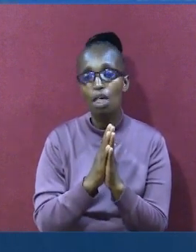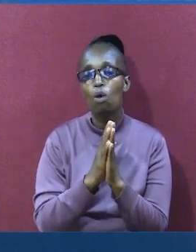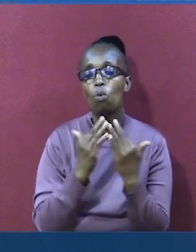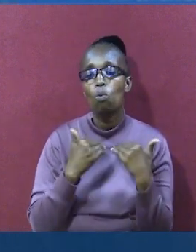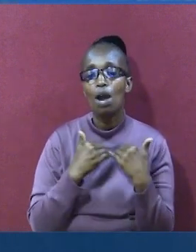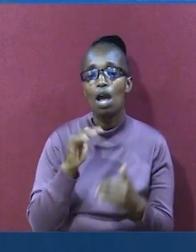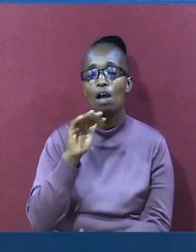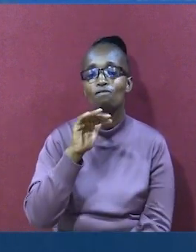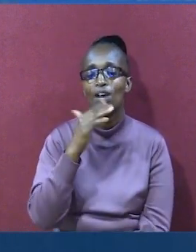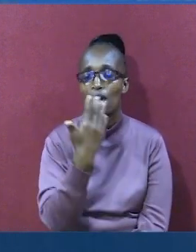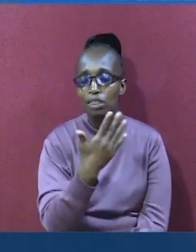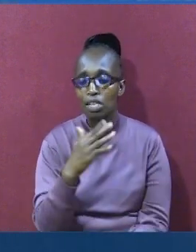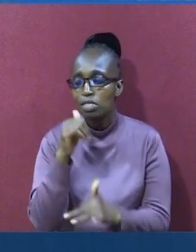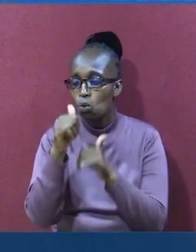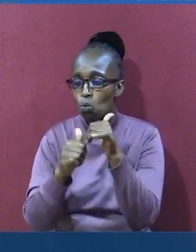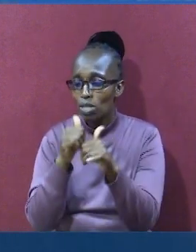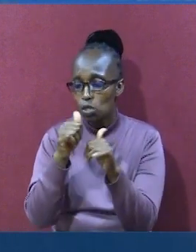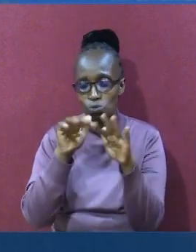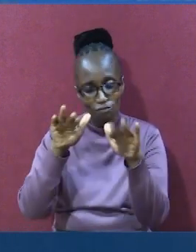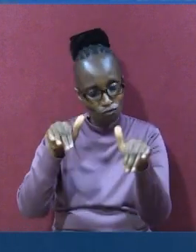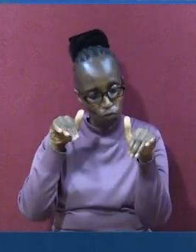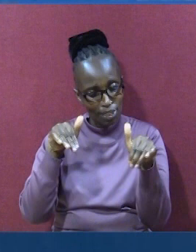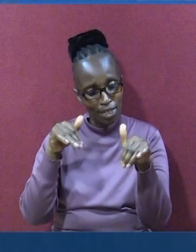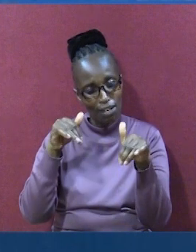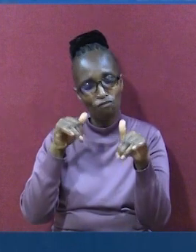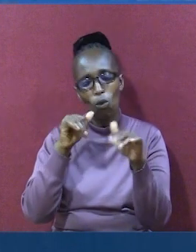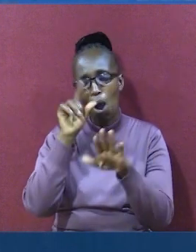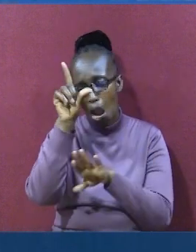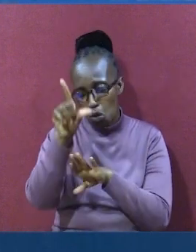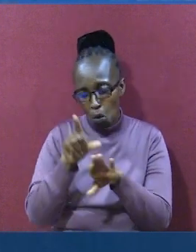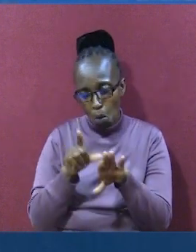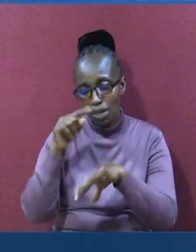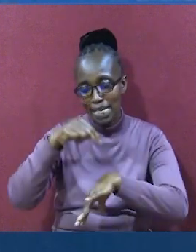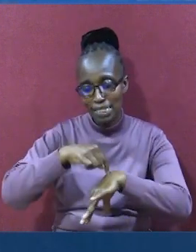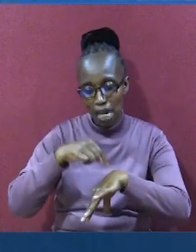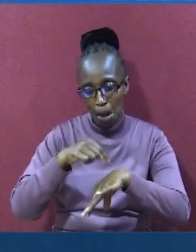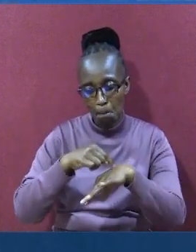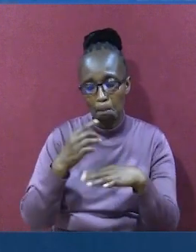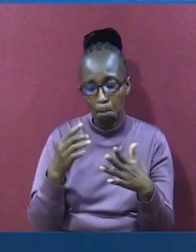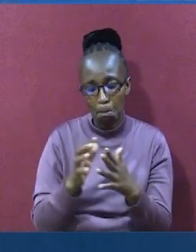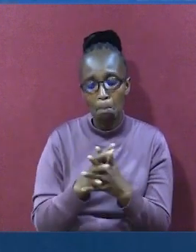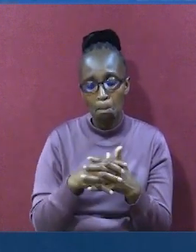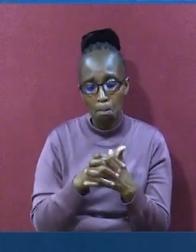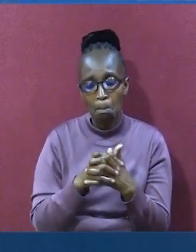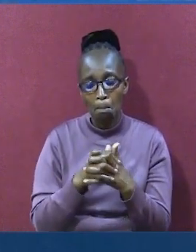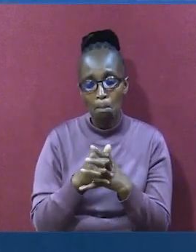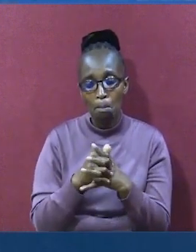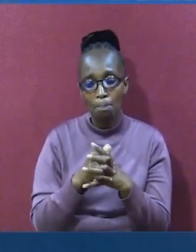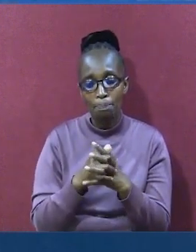Ambae kuna mambo ambayo mesubiri. Na ata kwa munda murefu. Na anajuliza ninjia gani ambao atafaulu. Mungu